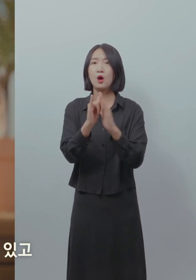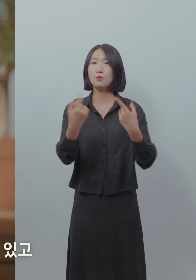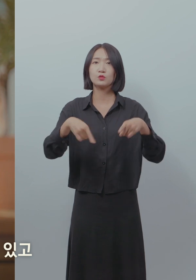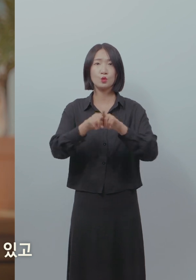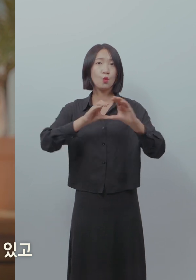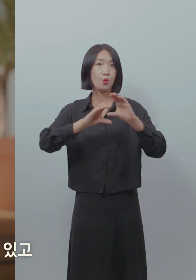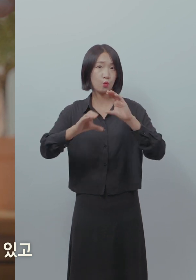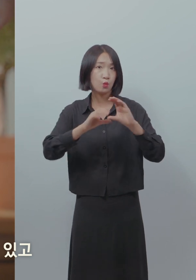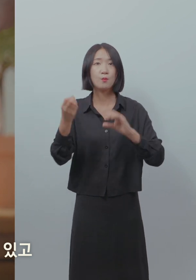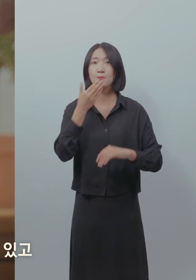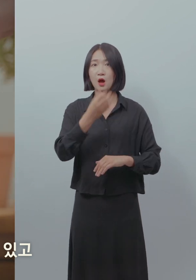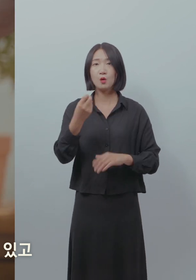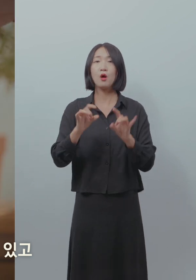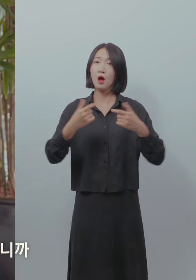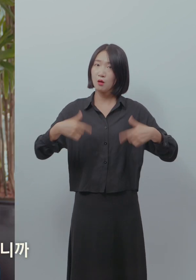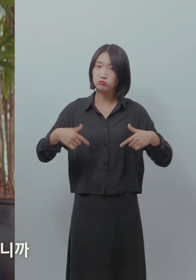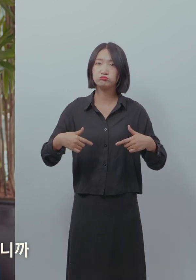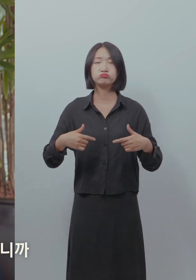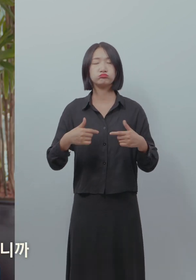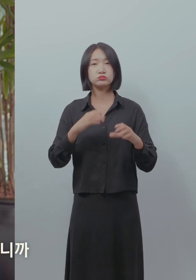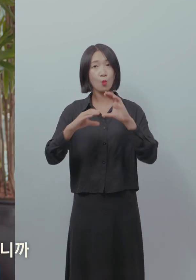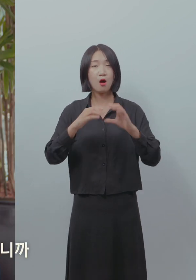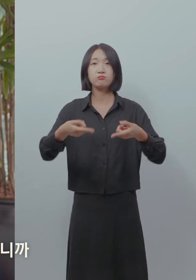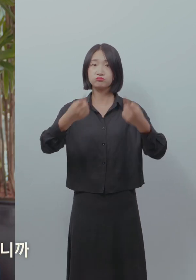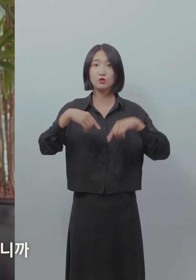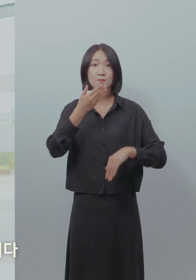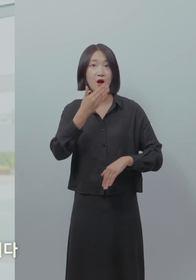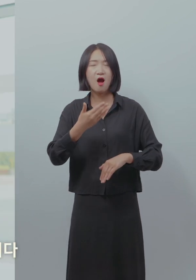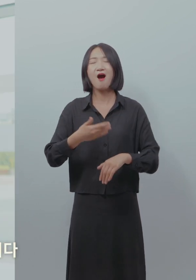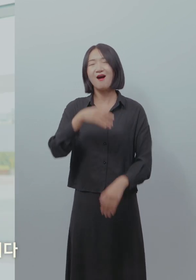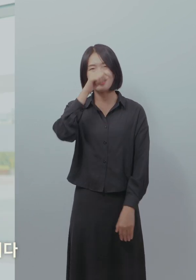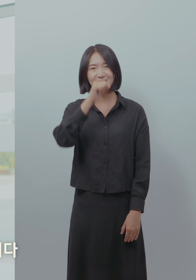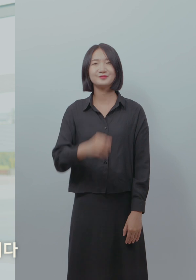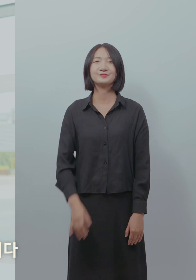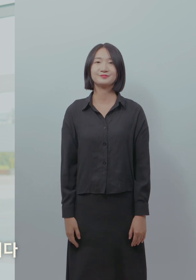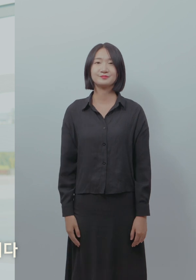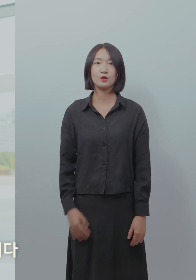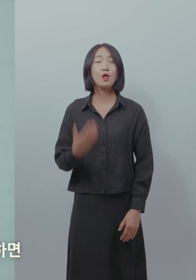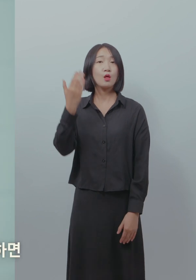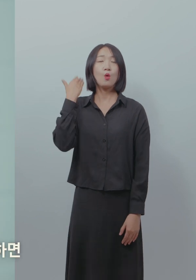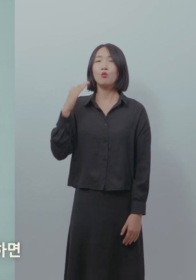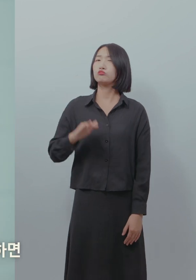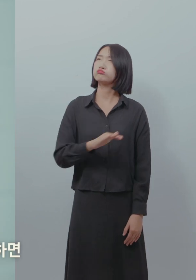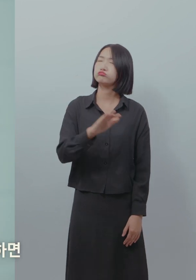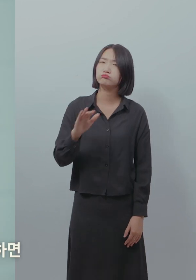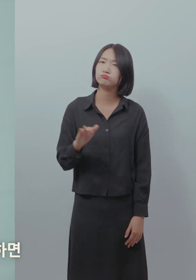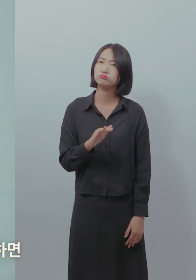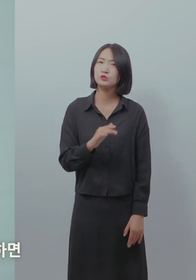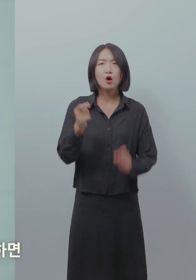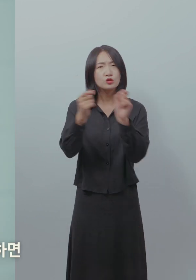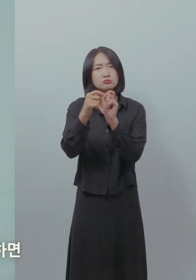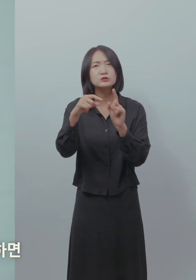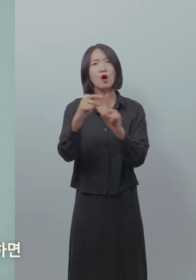가족들과 소통할 수 있고 그때그때 참여할 수 있으니까 그런 부분이 너무 좋은 것 같습니다 과거에는